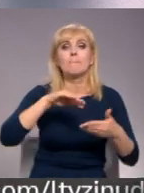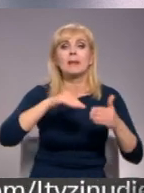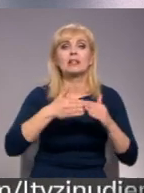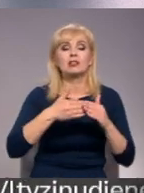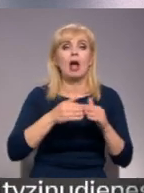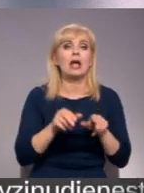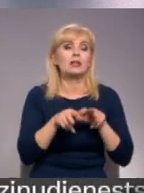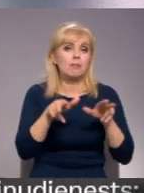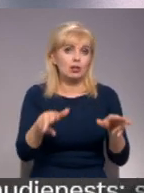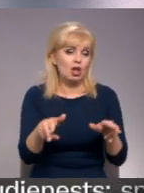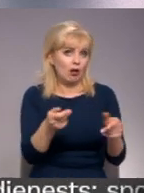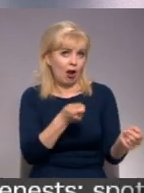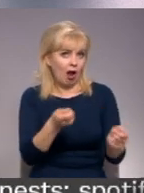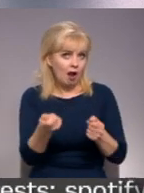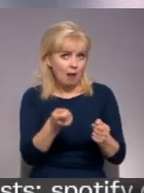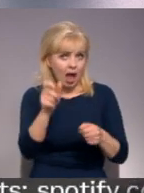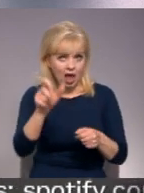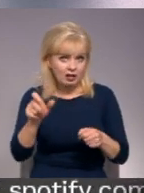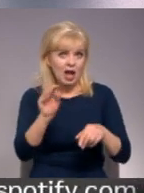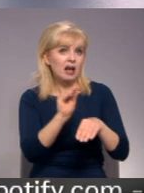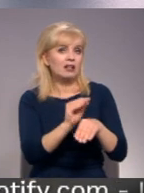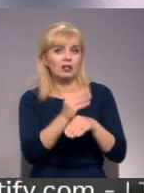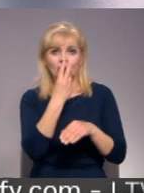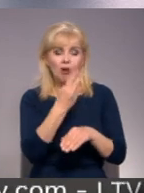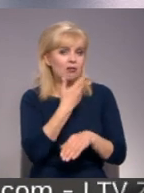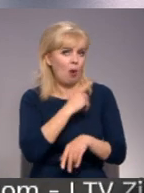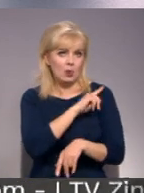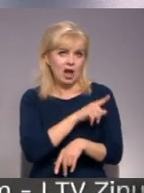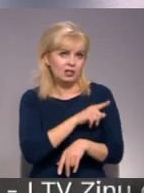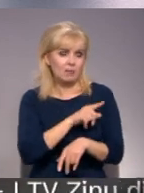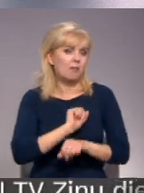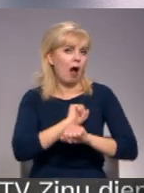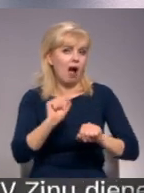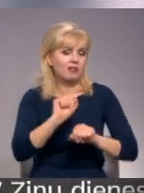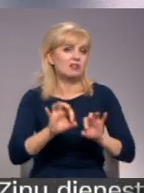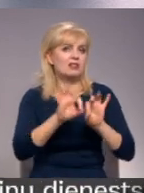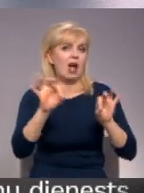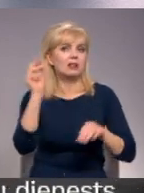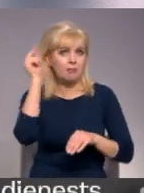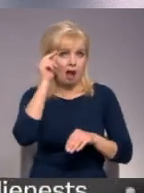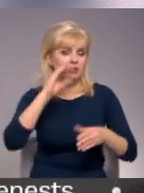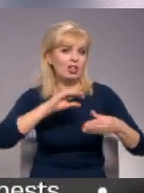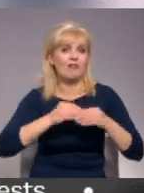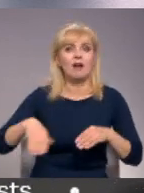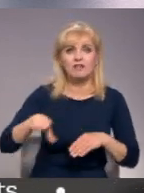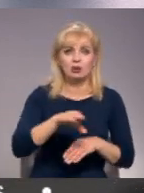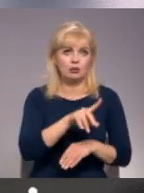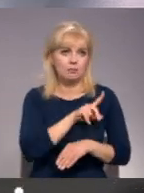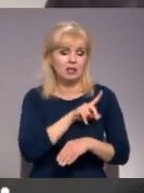kritika norāda, ka nav iespējams, tik ātri atsākt mācības, ievērojot visus piesardzības pasākumus un plašāk par to ānūdra.